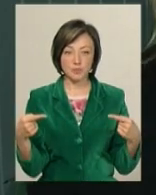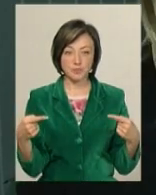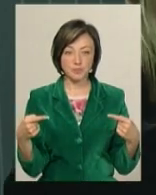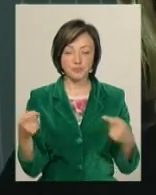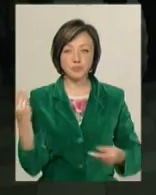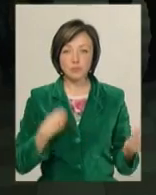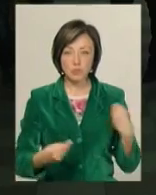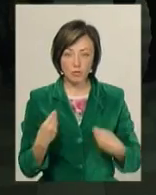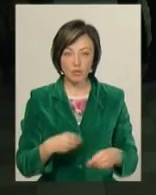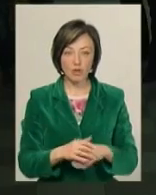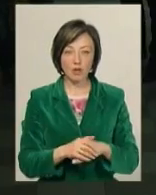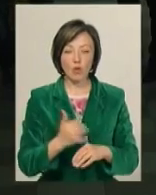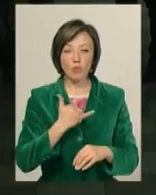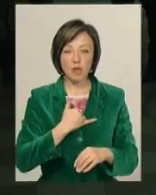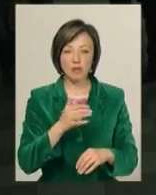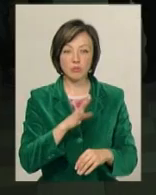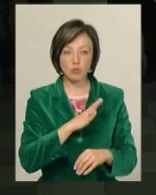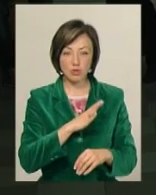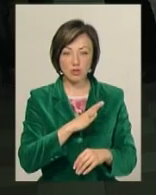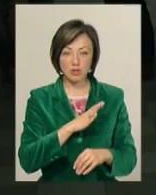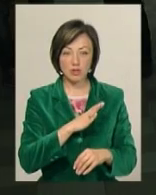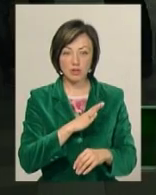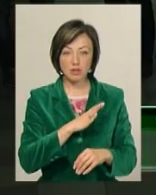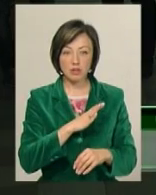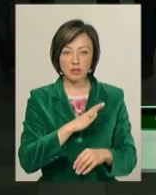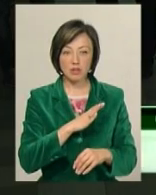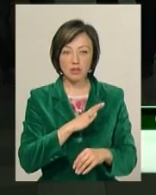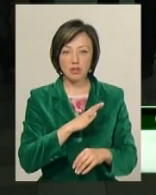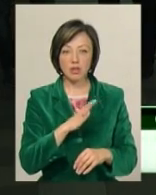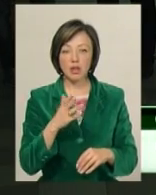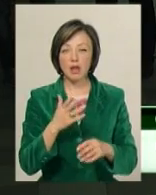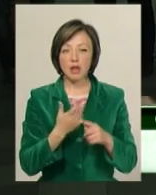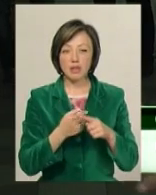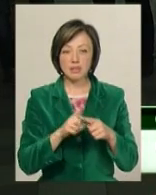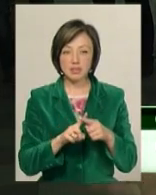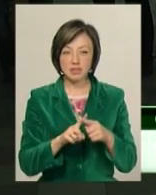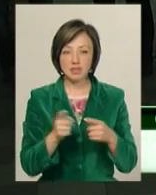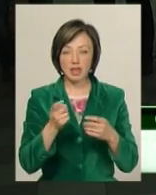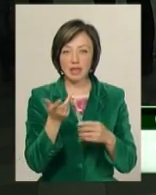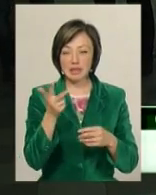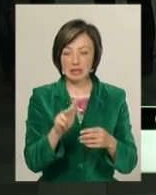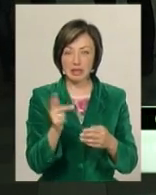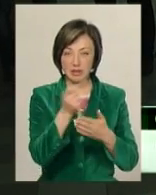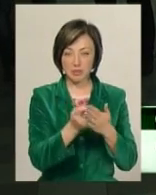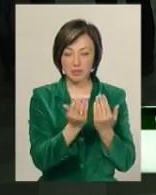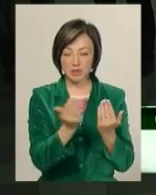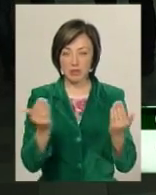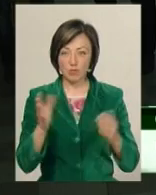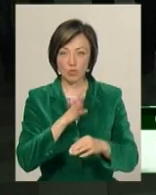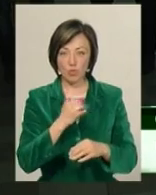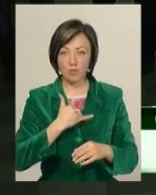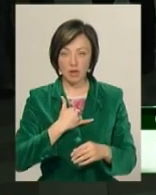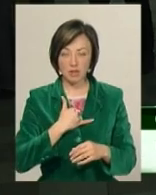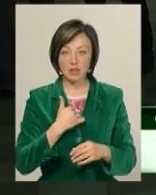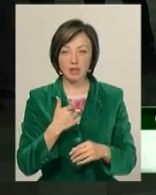одяг. У мене був перший лот з трьох балеринок, які називалися балеринки. Це був тріптів маленький. І